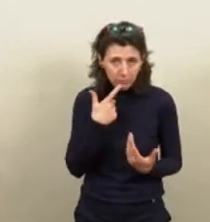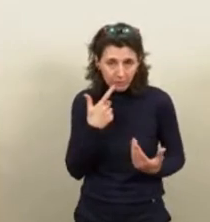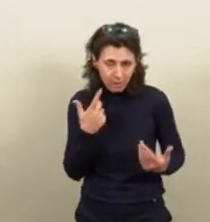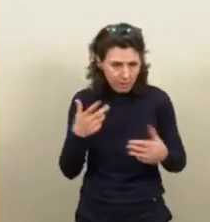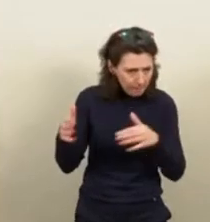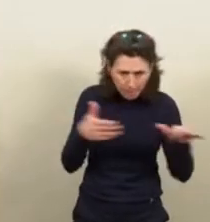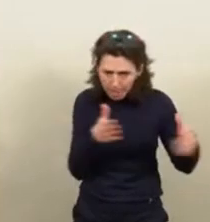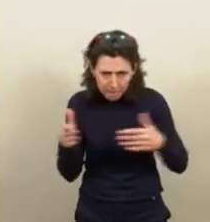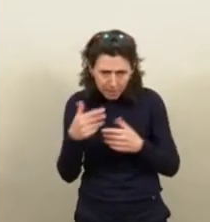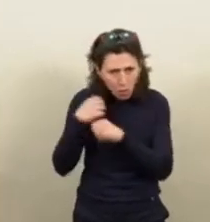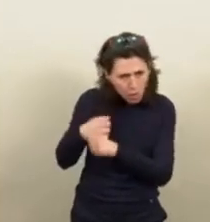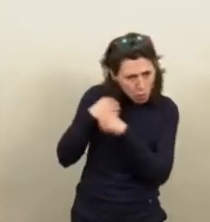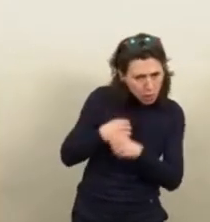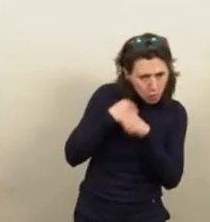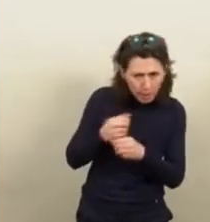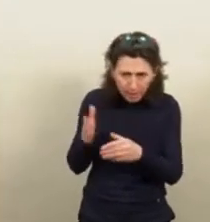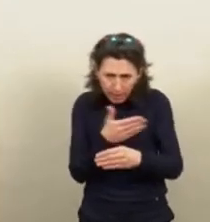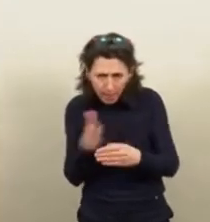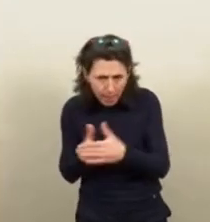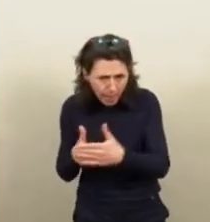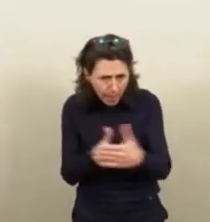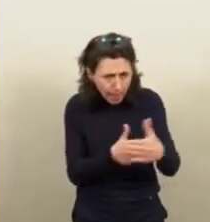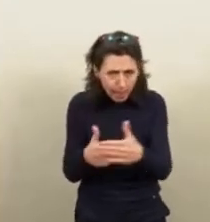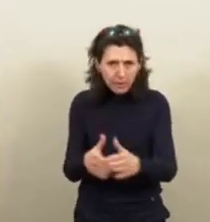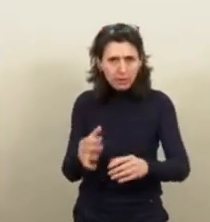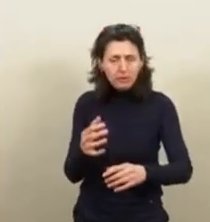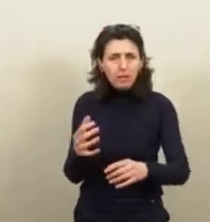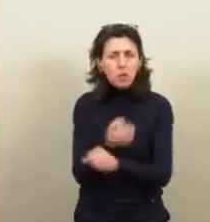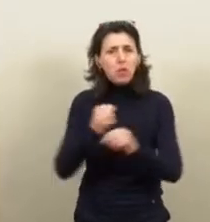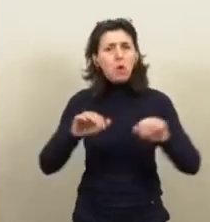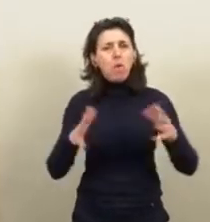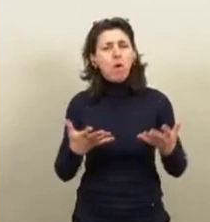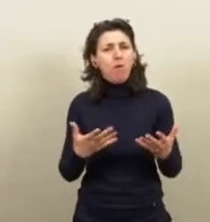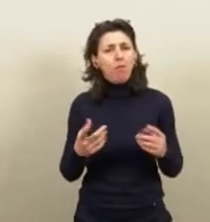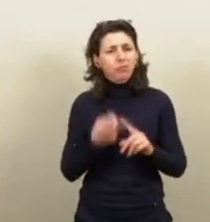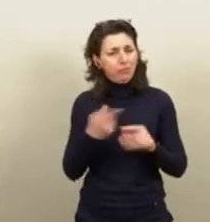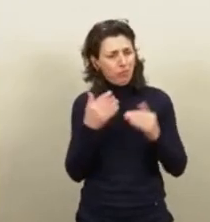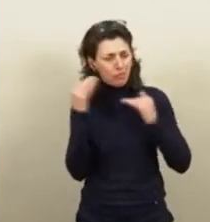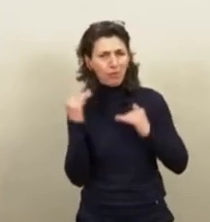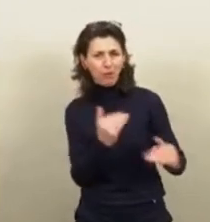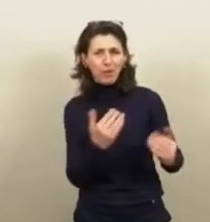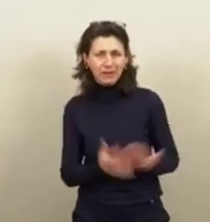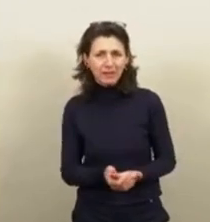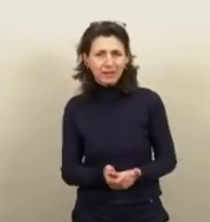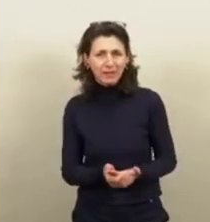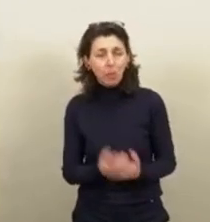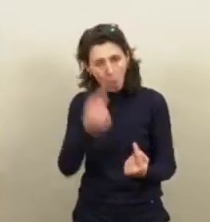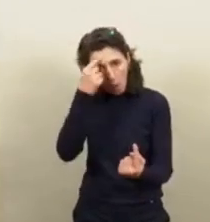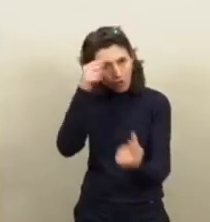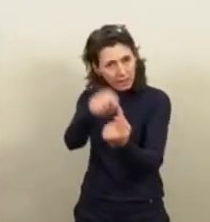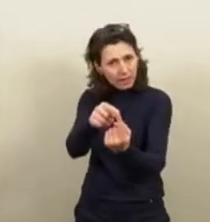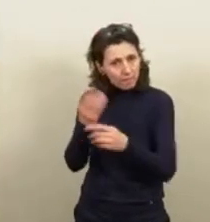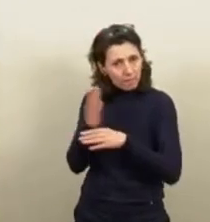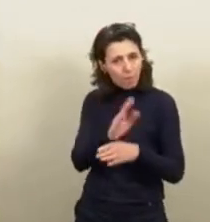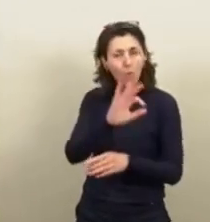dédale de contraintes. On devrait quand même un peu lui faire confiance, fixer des objectifs,